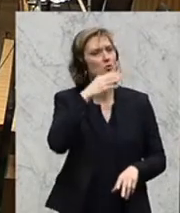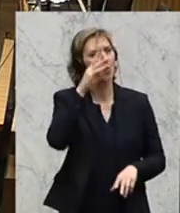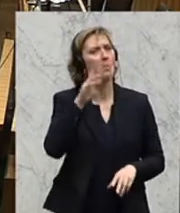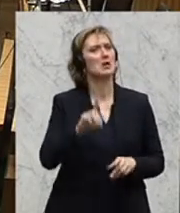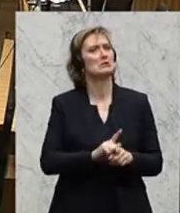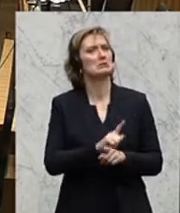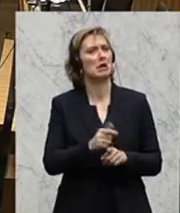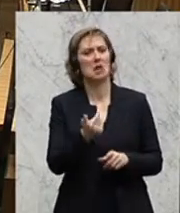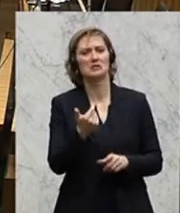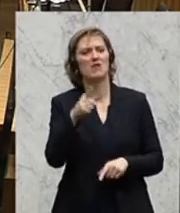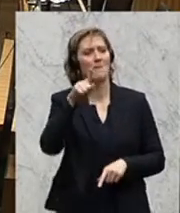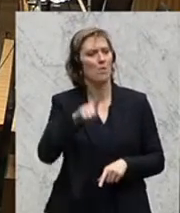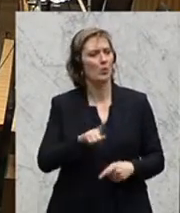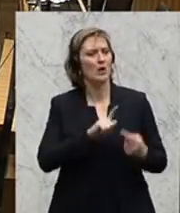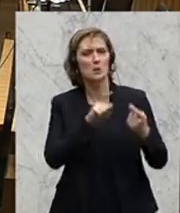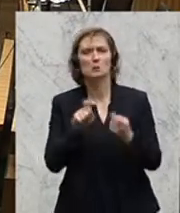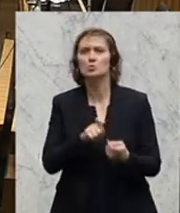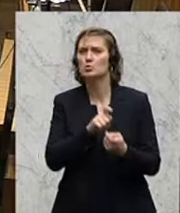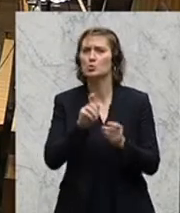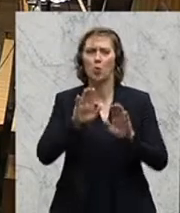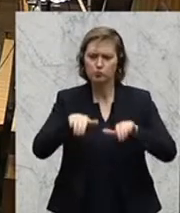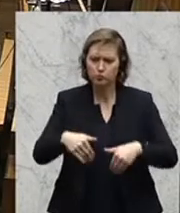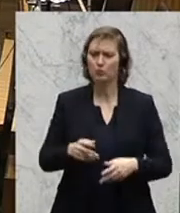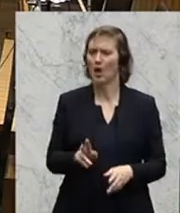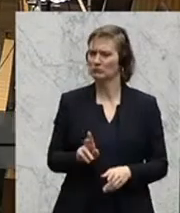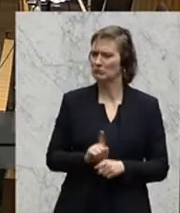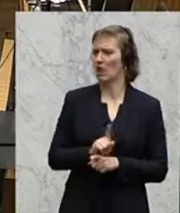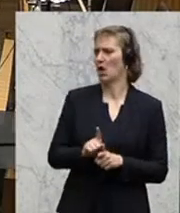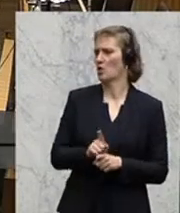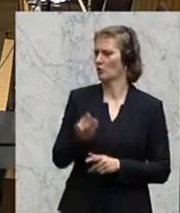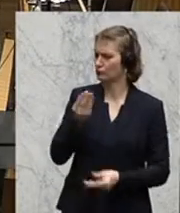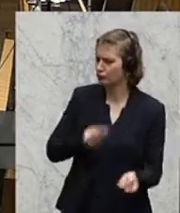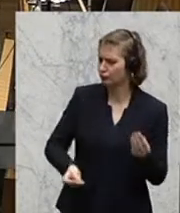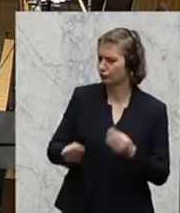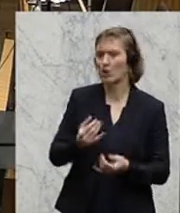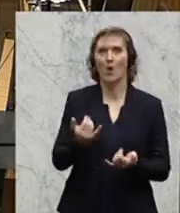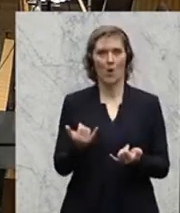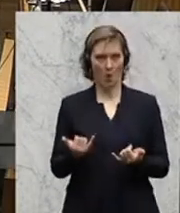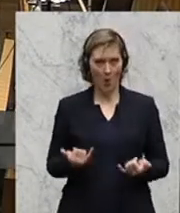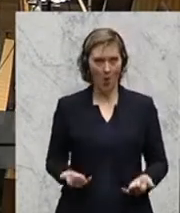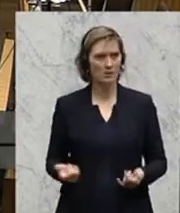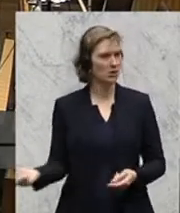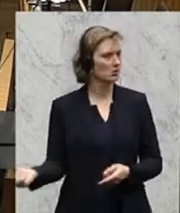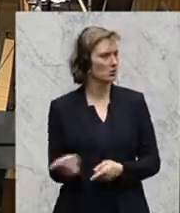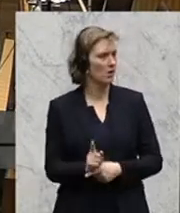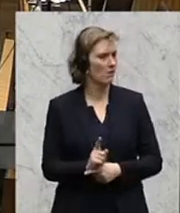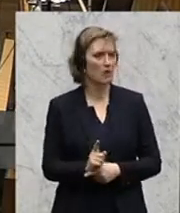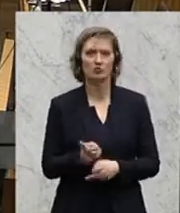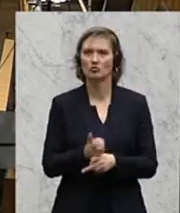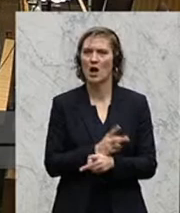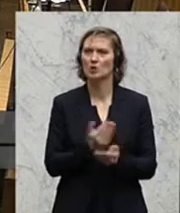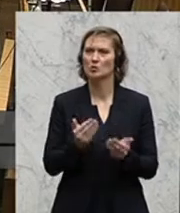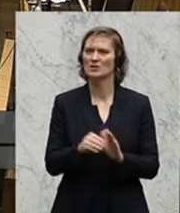noch ein, zwei Monate Zeit zu diskutieren, und das ist durch nichts zu begründen, wieso hier und jetzt und heute dieses Staatsschutzgesetz